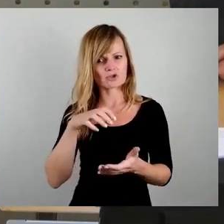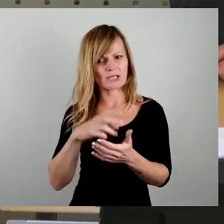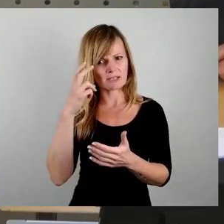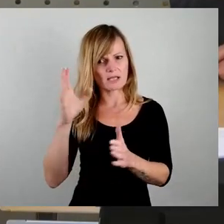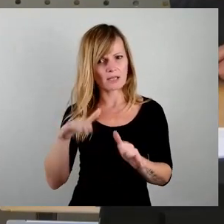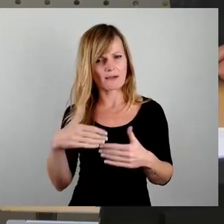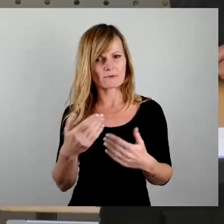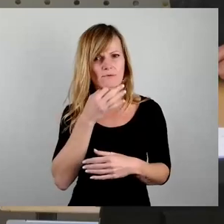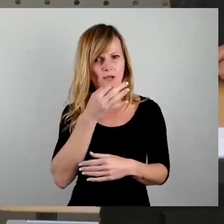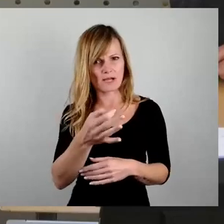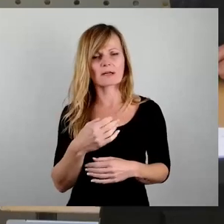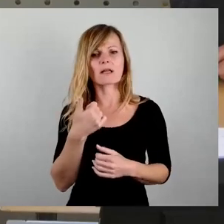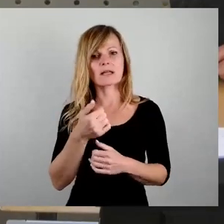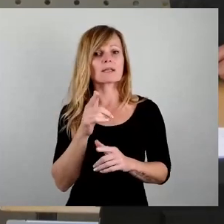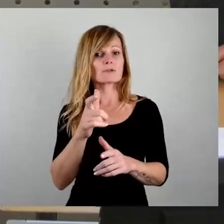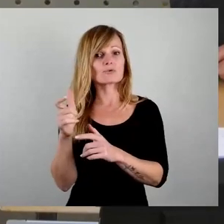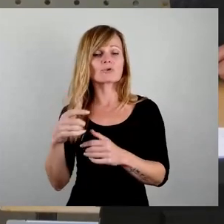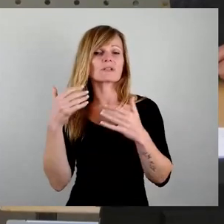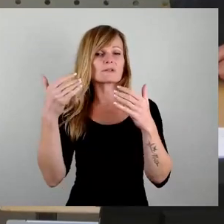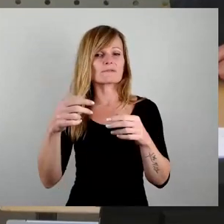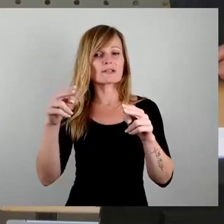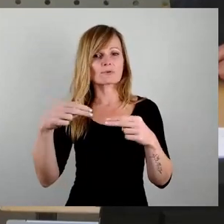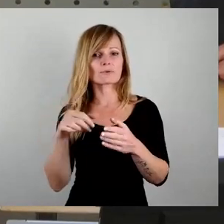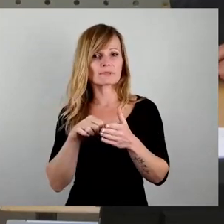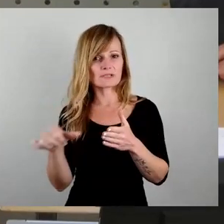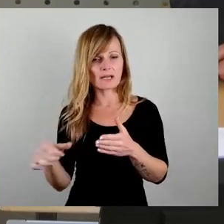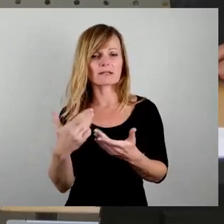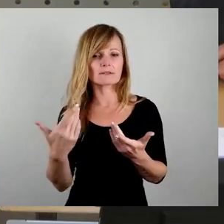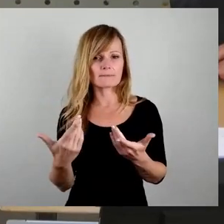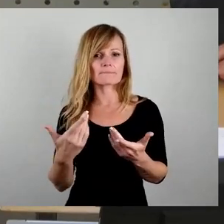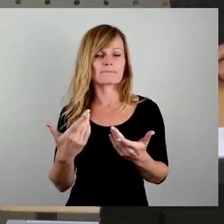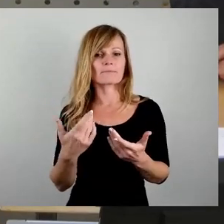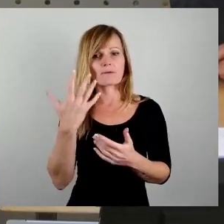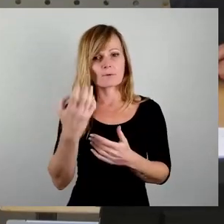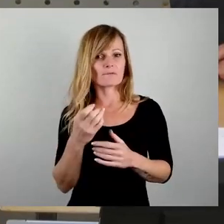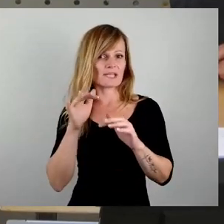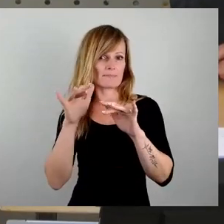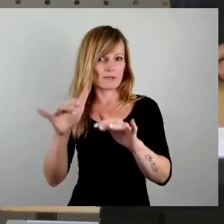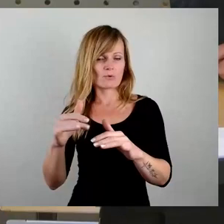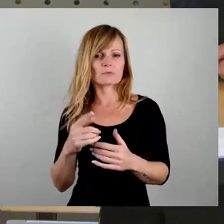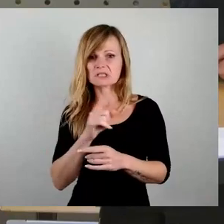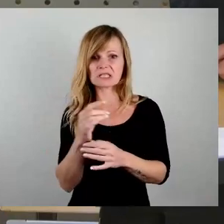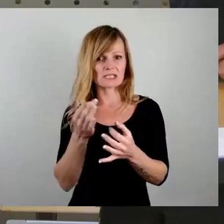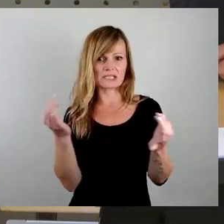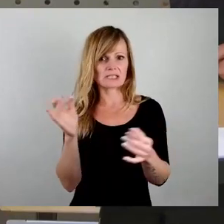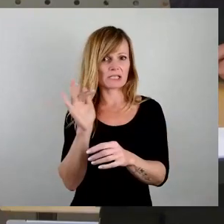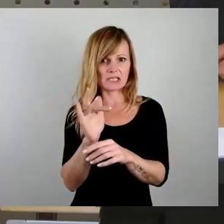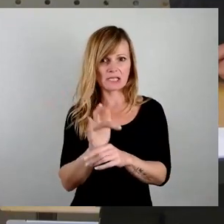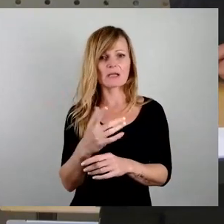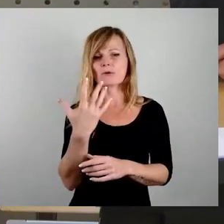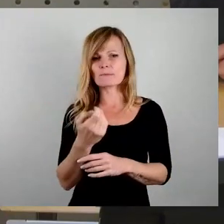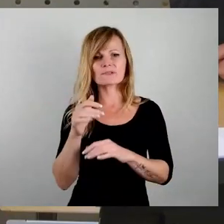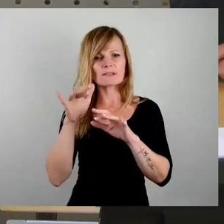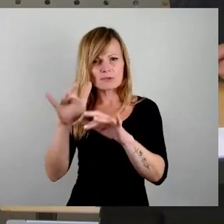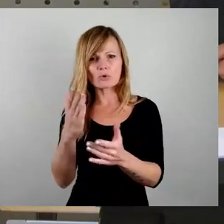der irgendwann vielleicht zurückgezahlt wird, versus Anteil kaufen, 50 Millionen. Ich habe da nichts dagegen. Herr Hülbel hat die 50 Millionen gefunden. Wir wissen alle, dass die auf den Banken